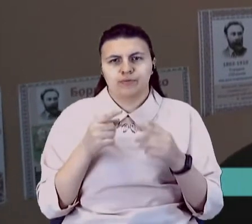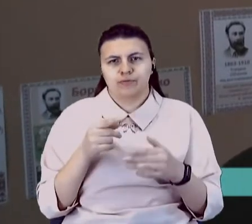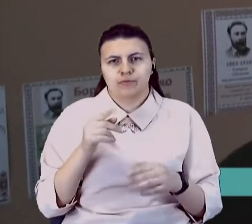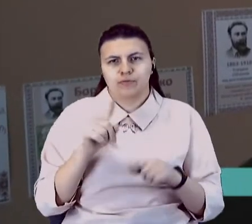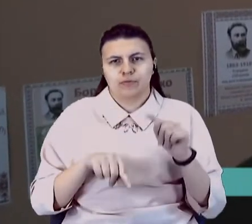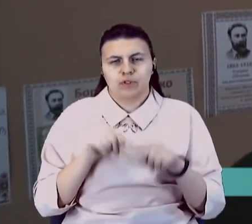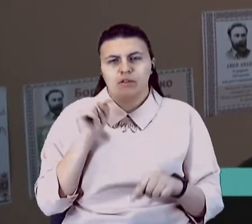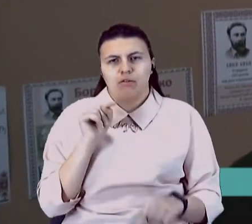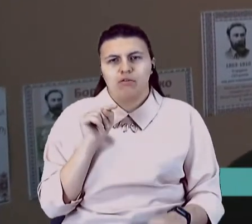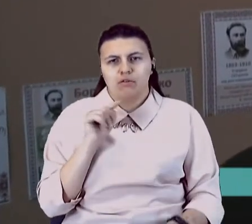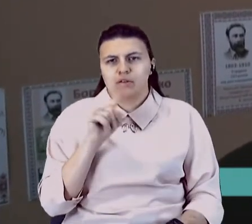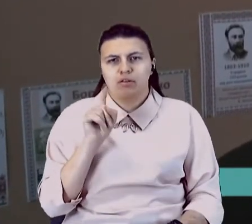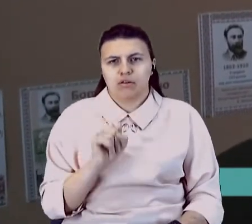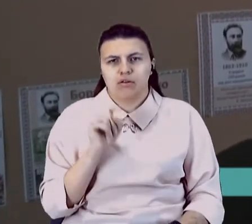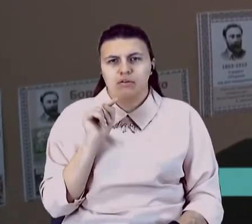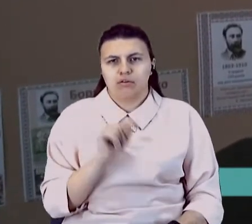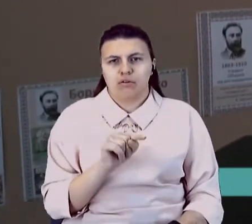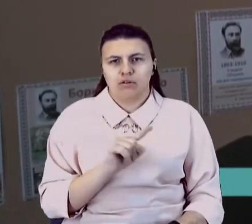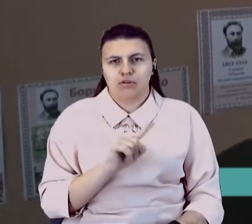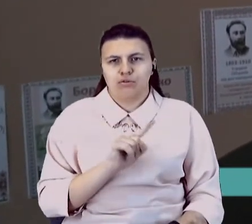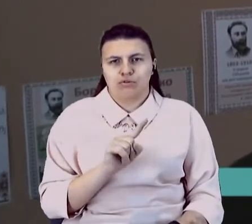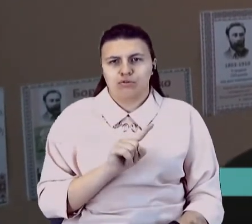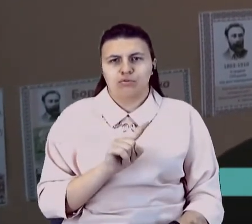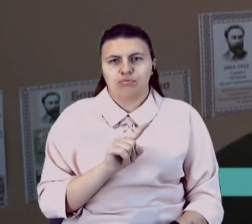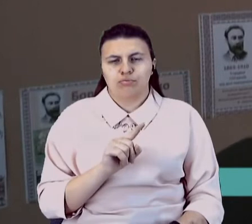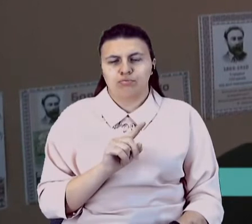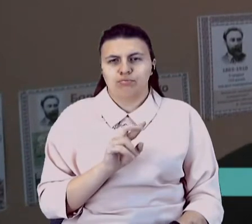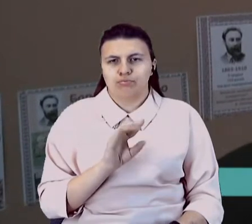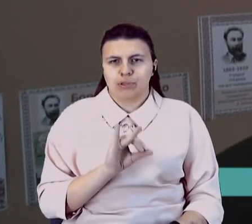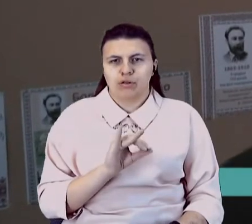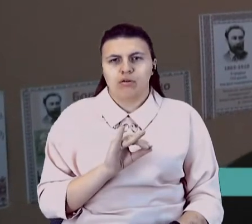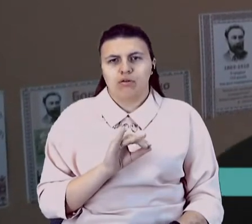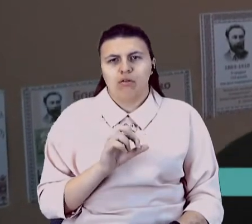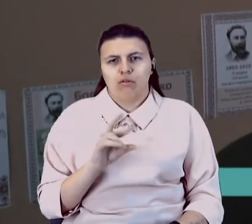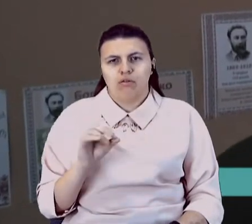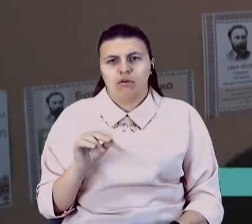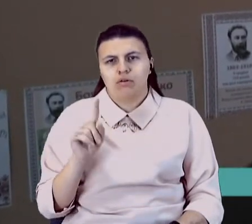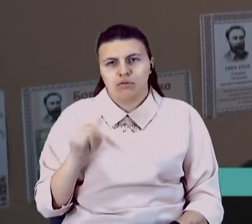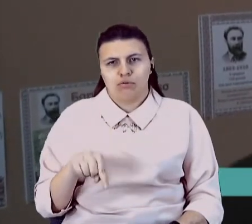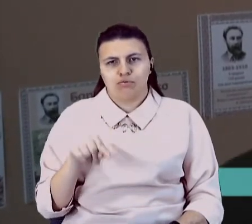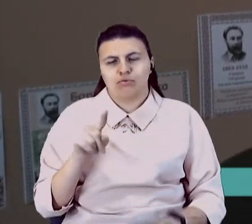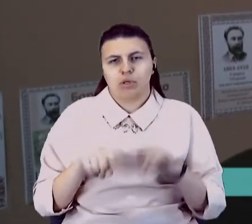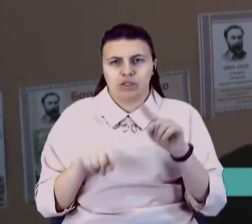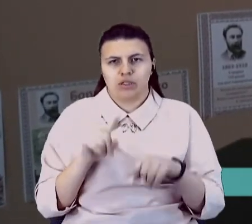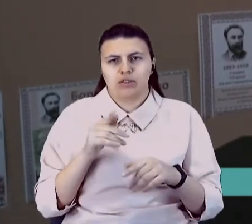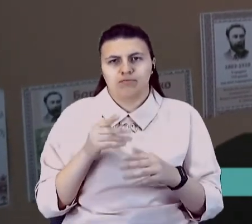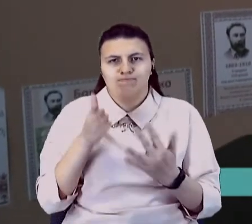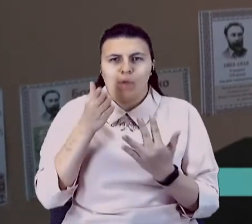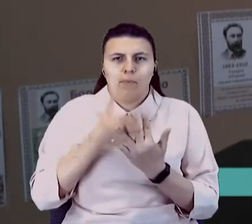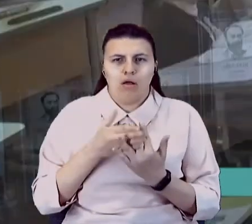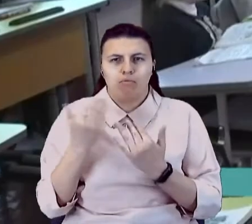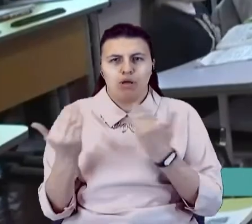навчання було дистанційно. Тому всі навчаються